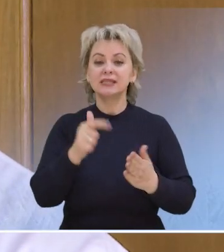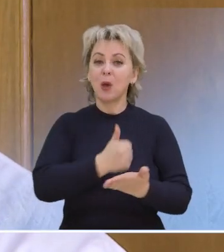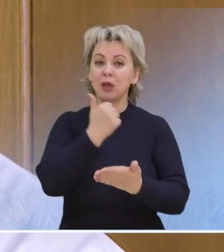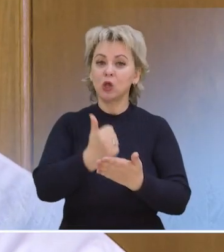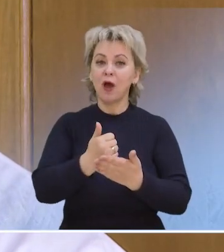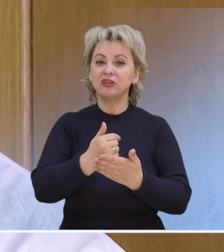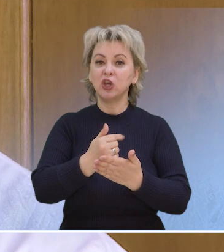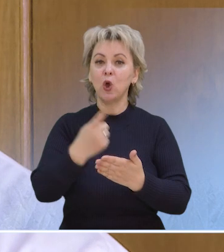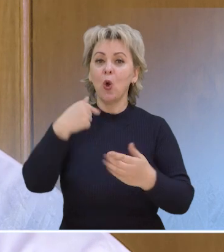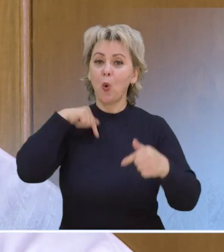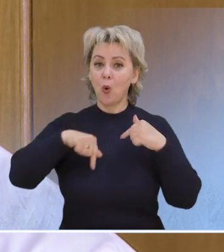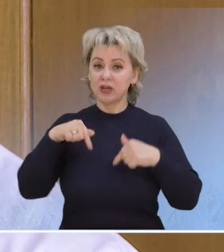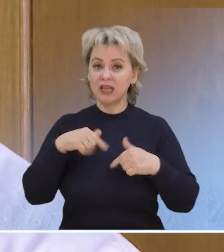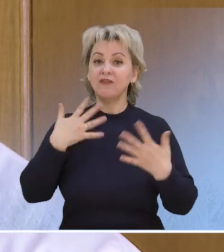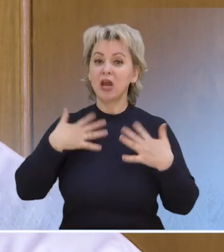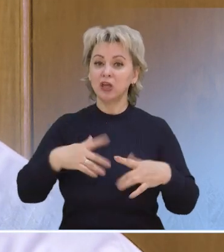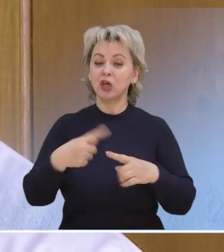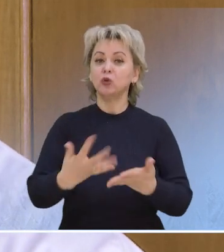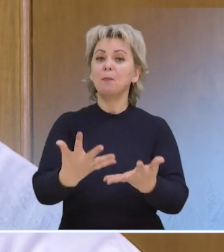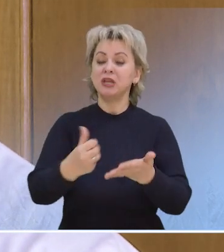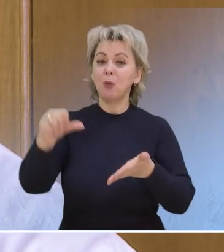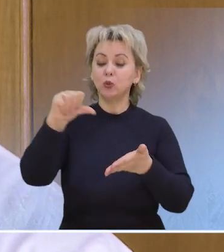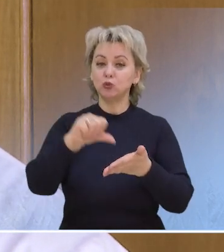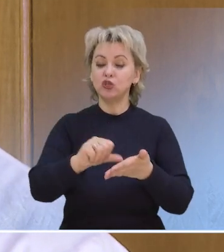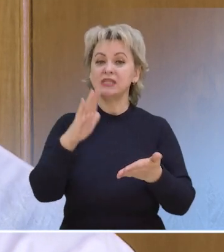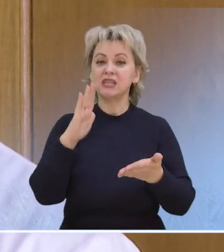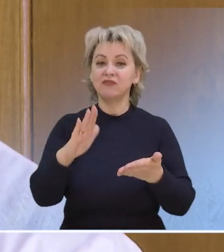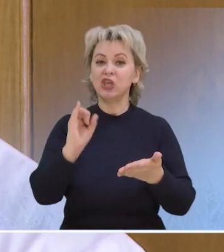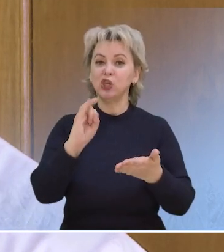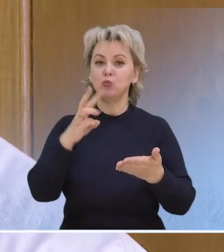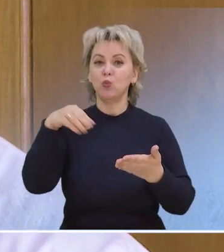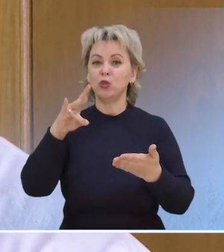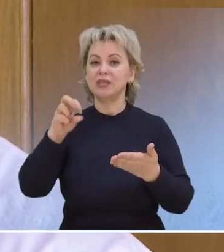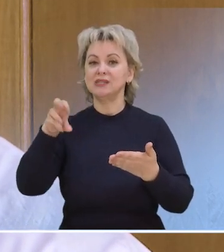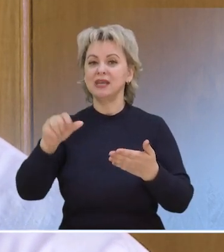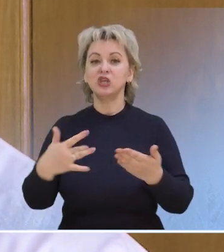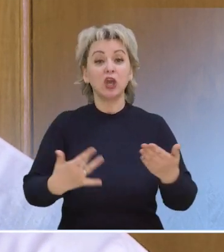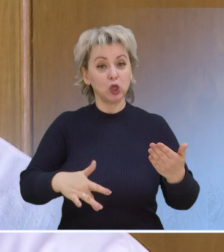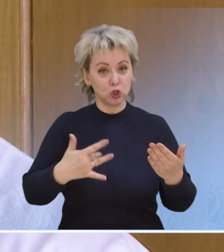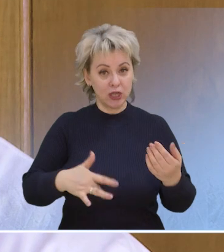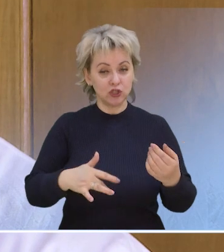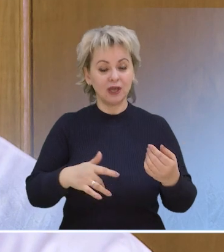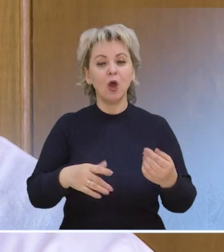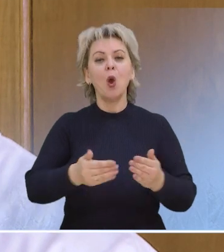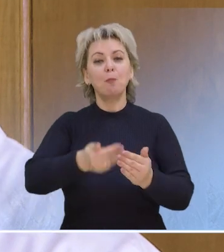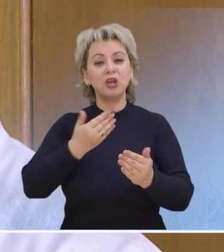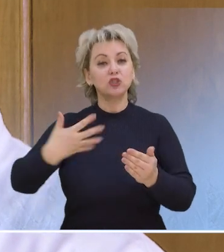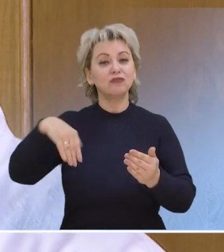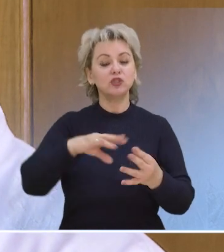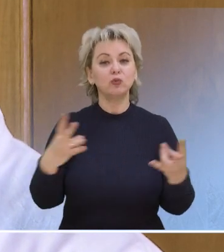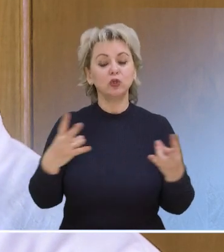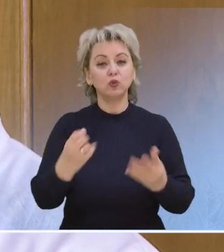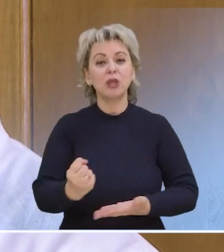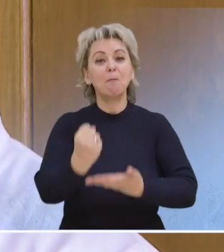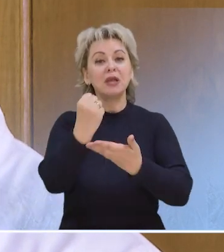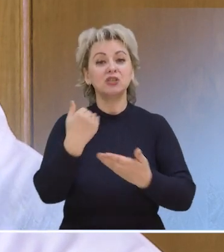из самых главных органов в организме, который принимает участие в иммунитете – это, конечно же, кишечник. И прежде всего